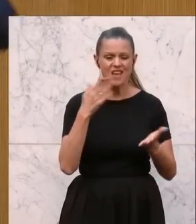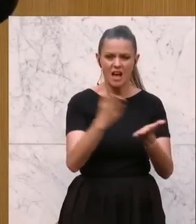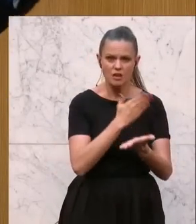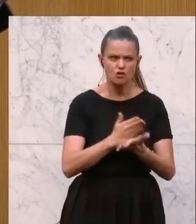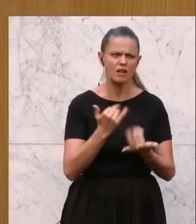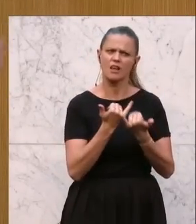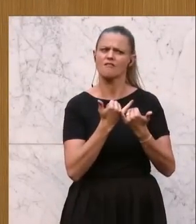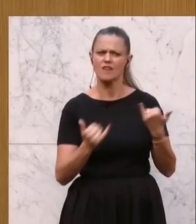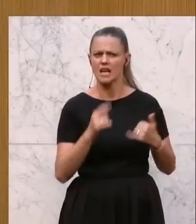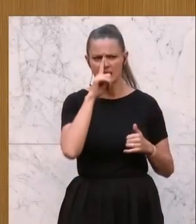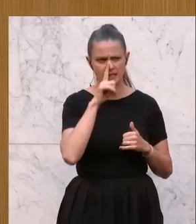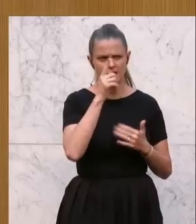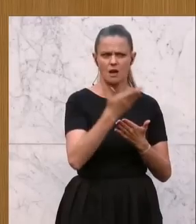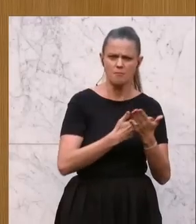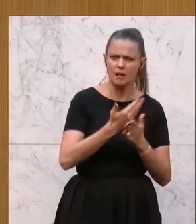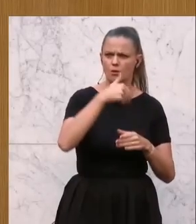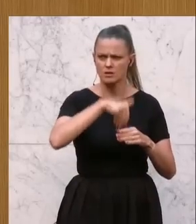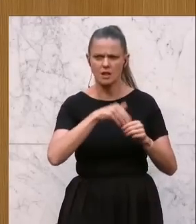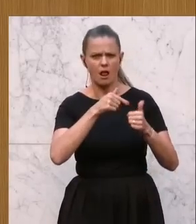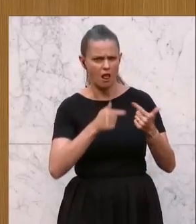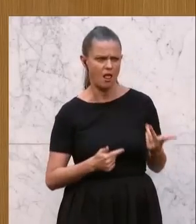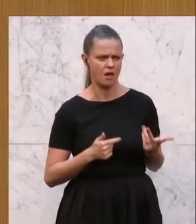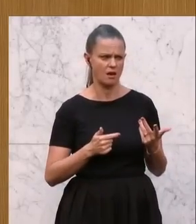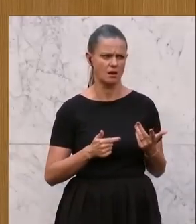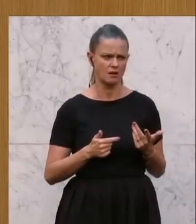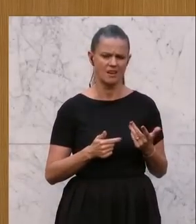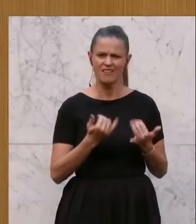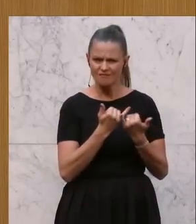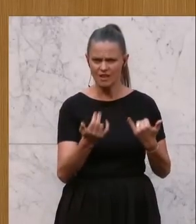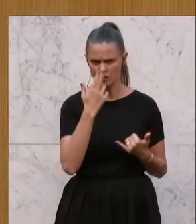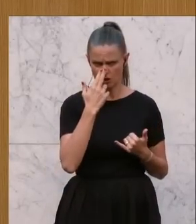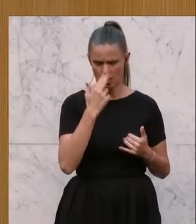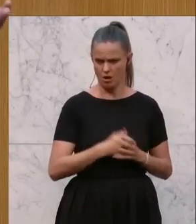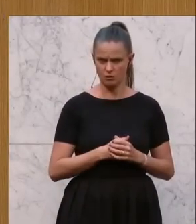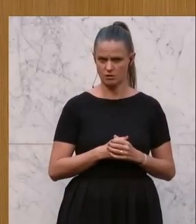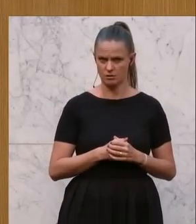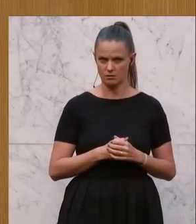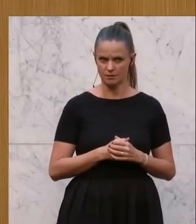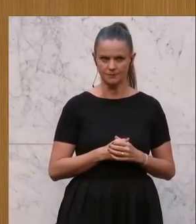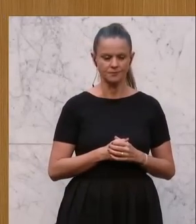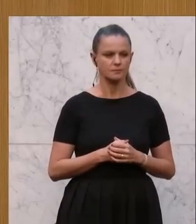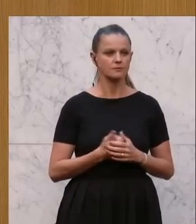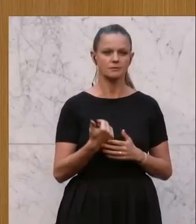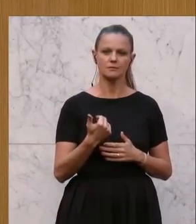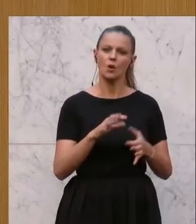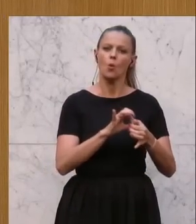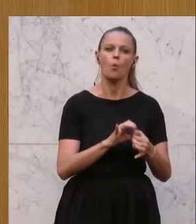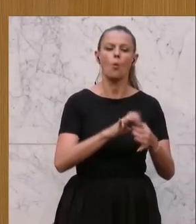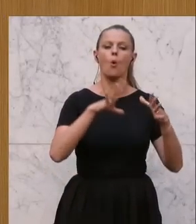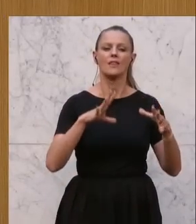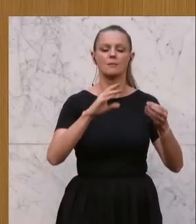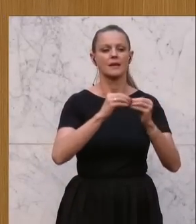das, wie diese Sexualbildungsinhalte überhaupt ausschauen sollen? Da wurde eine sogenannte unabhängige